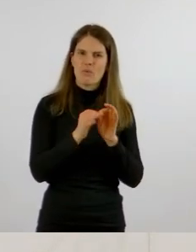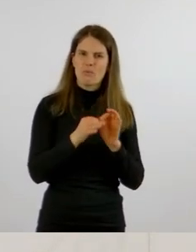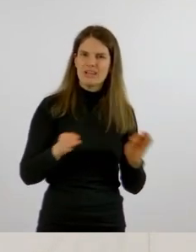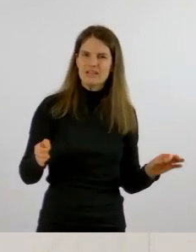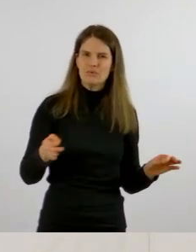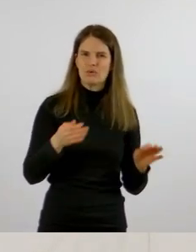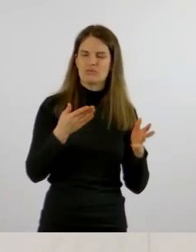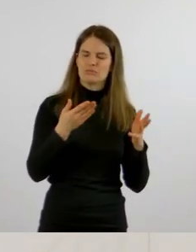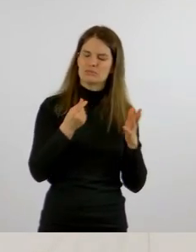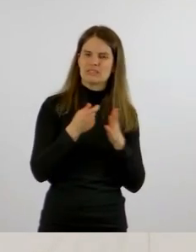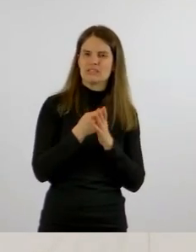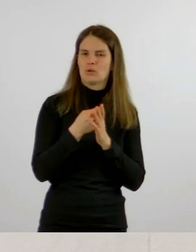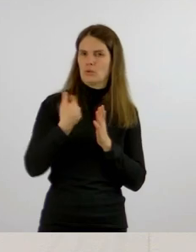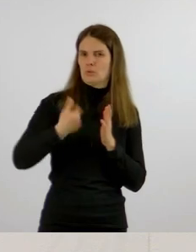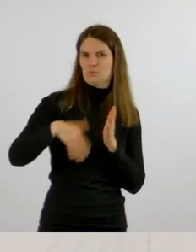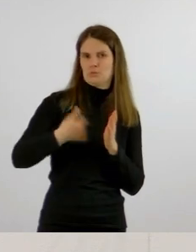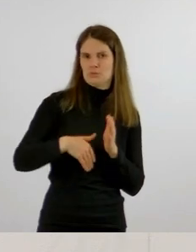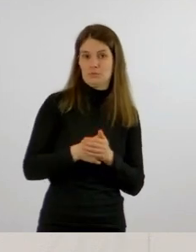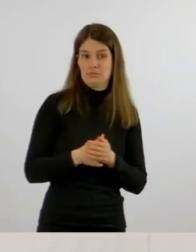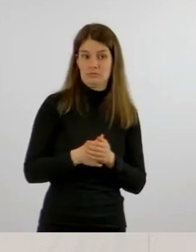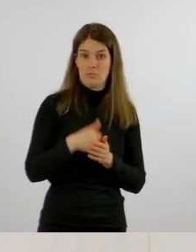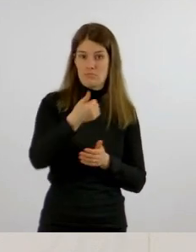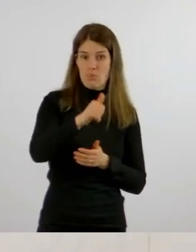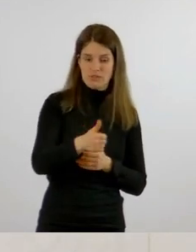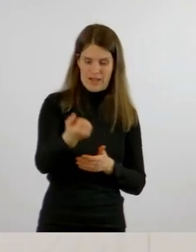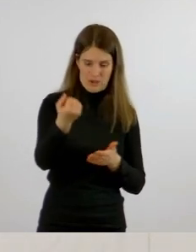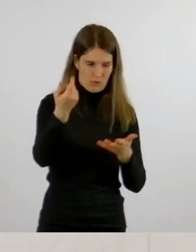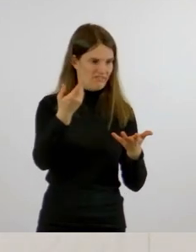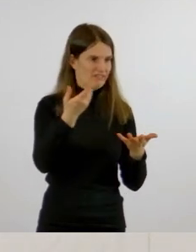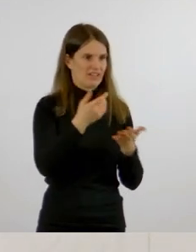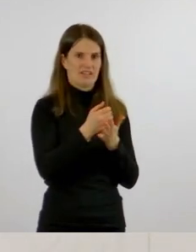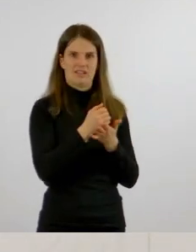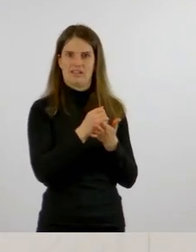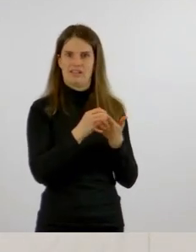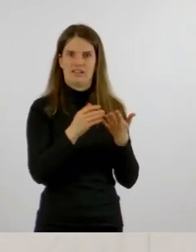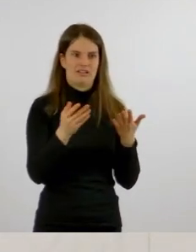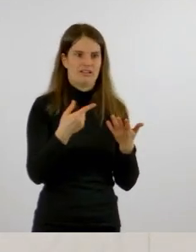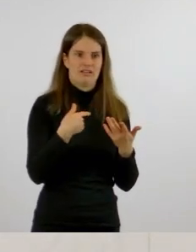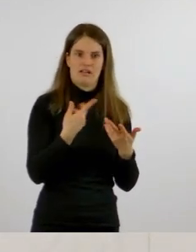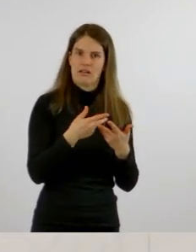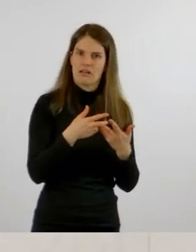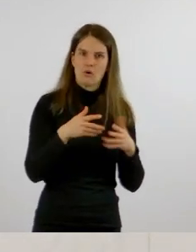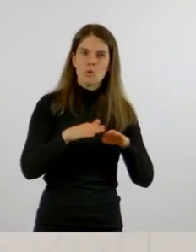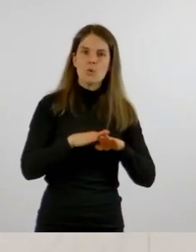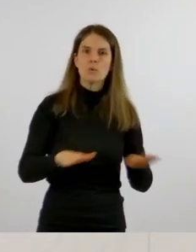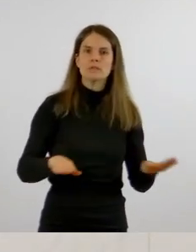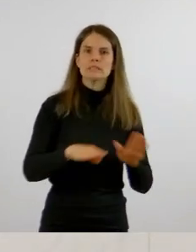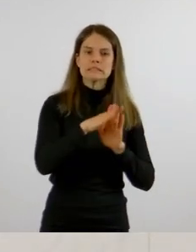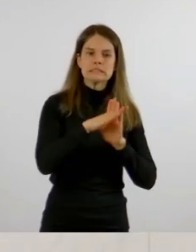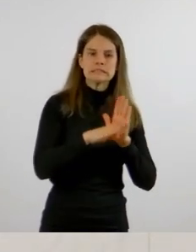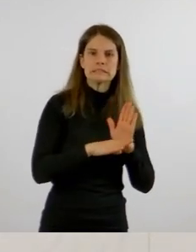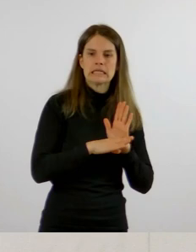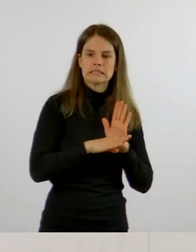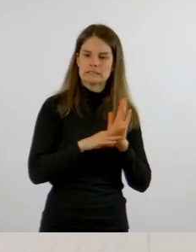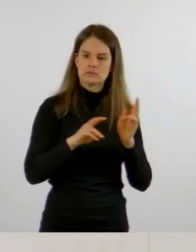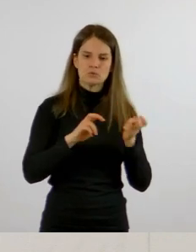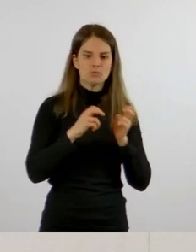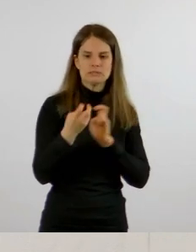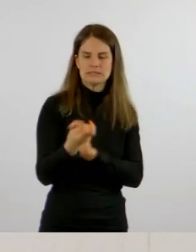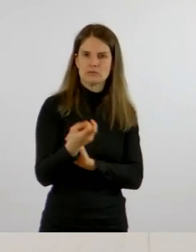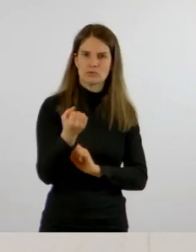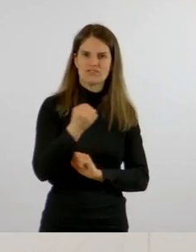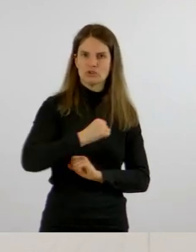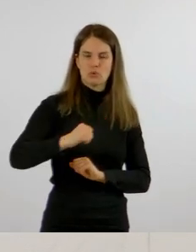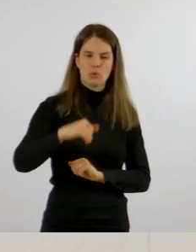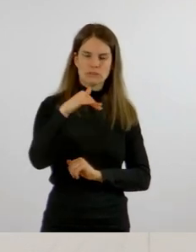Beurteilung anzubringen, dass es sich hier um eine grundgesetzwidrige Umsetzung handelt. Ich glaube,